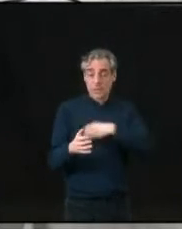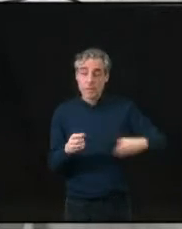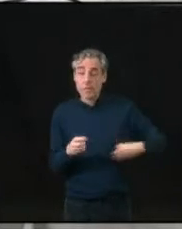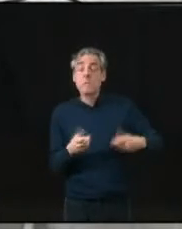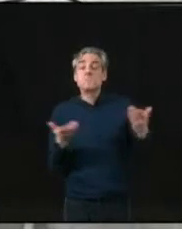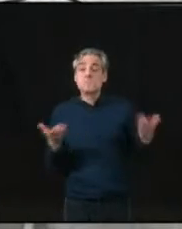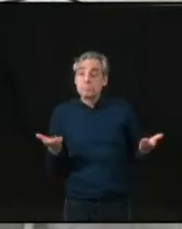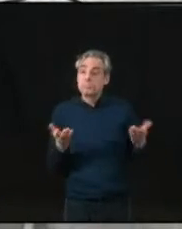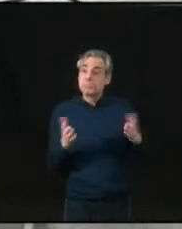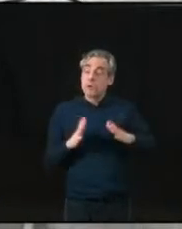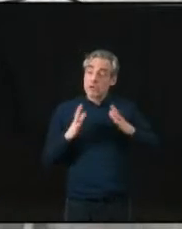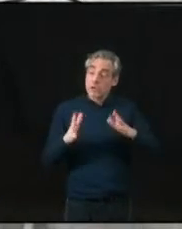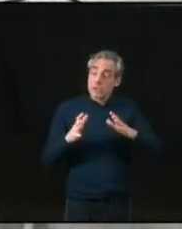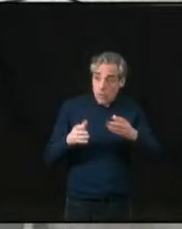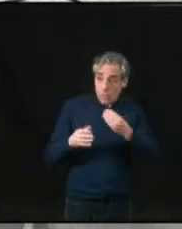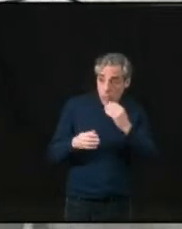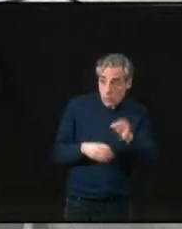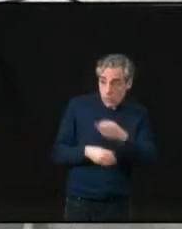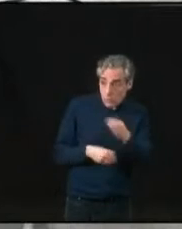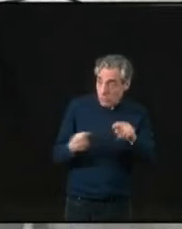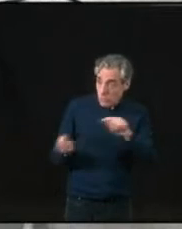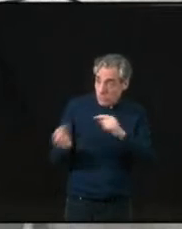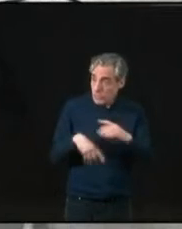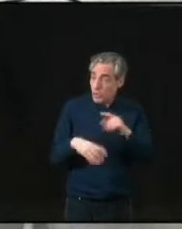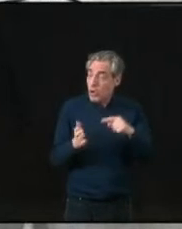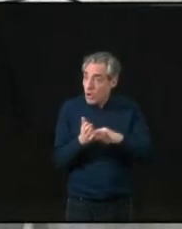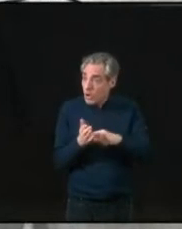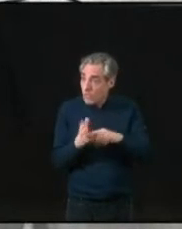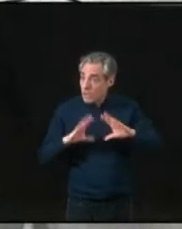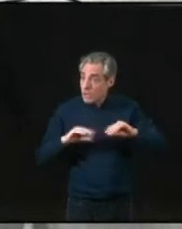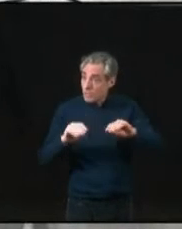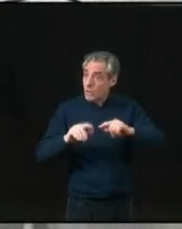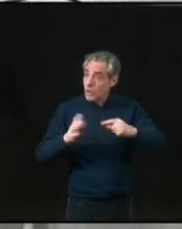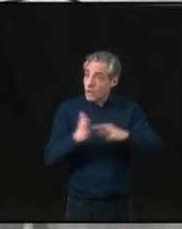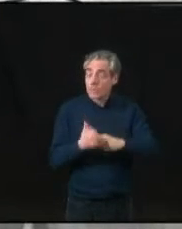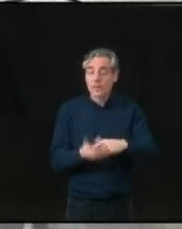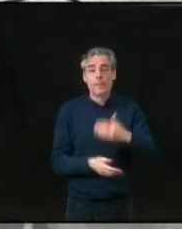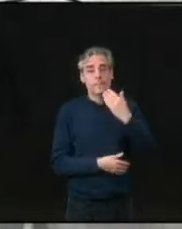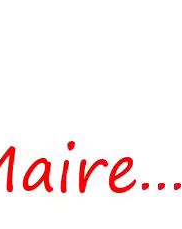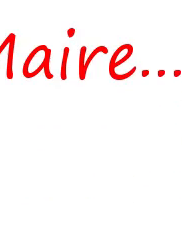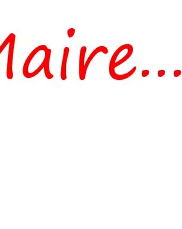Où en sont ces engagements ? Qu'en seront-ils discutés ? Qu'en seront-ils mis en place ? Merci.